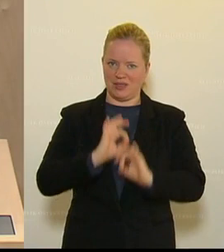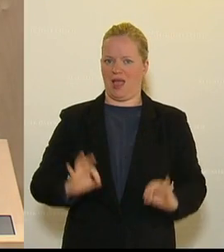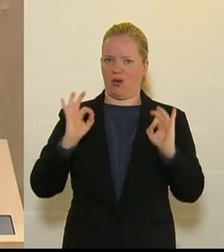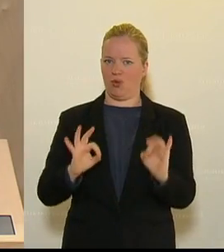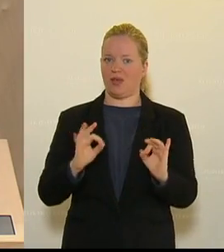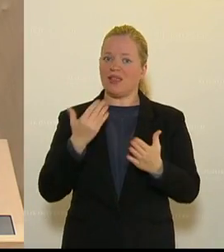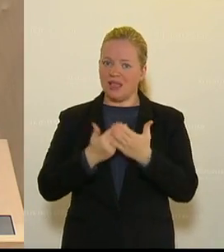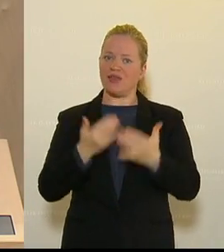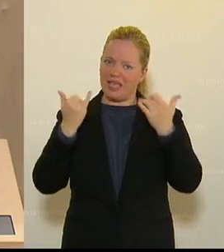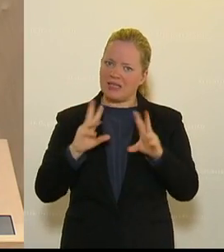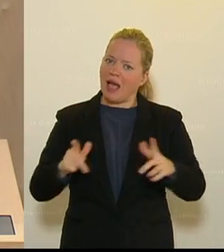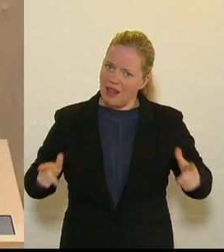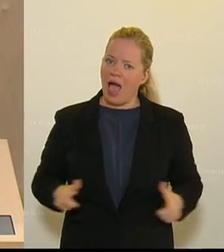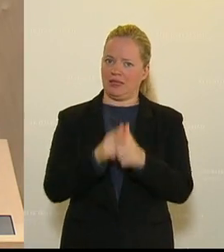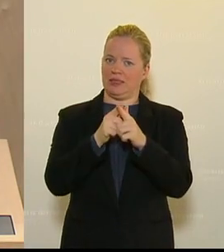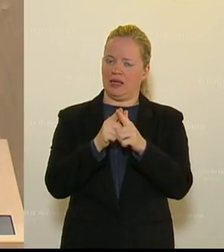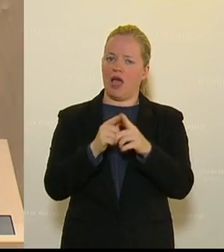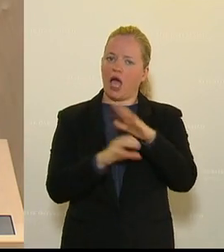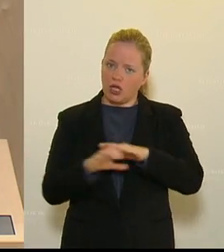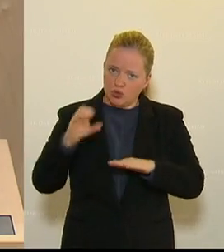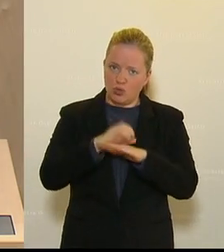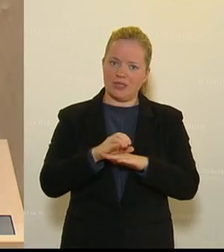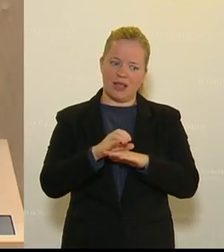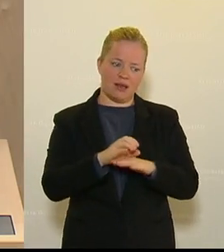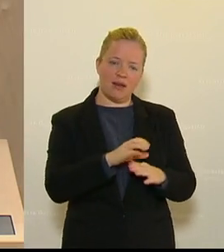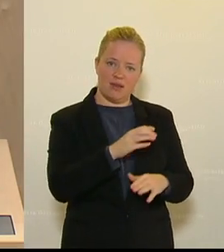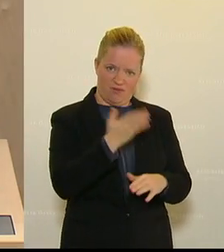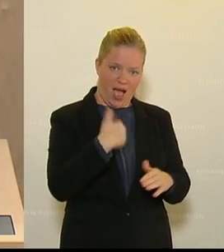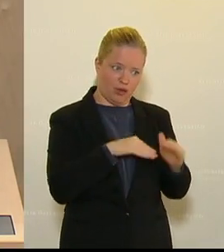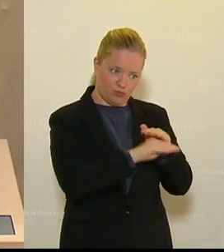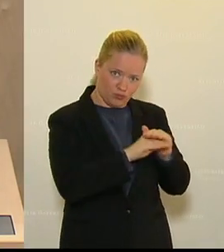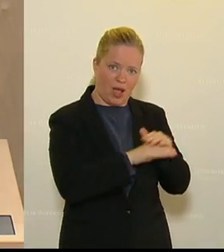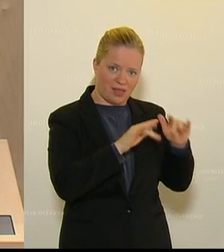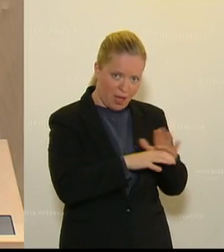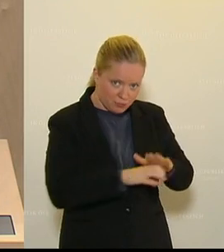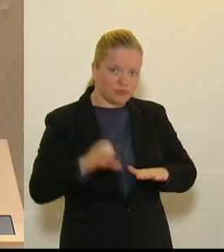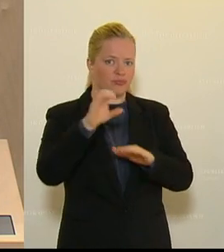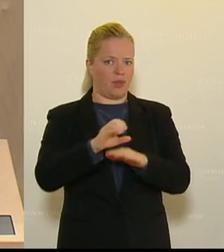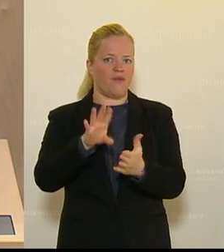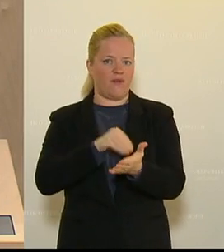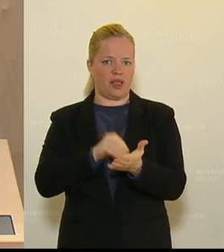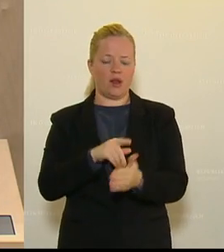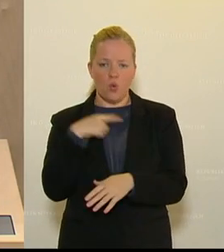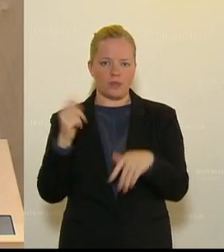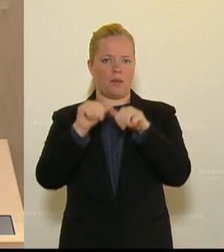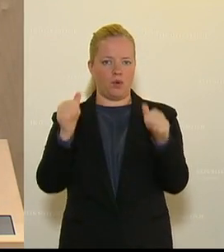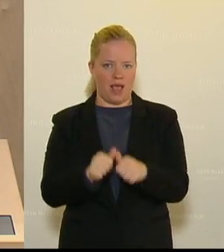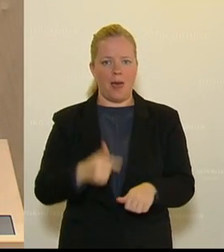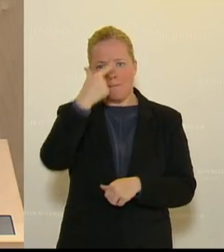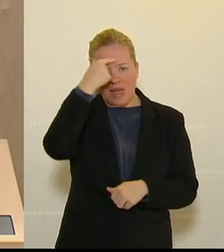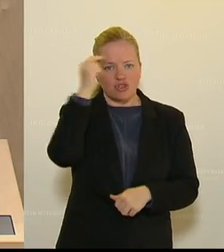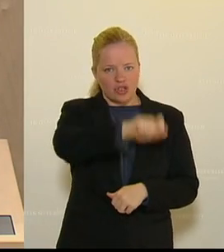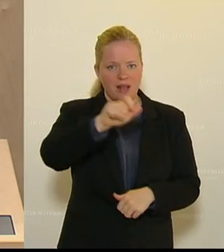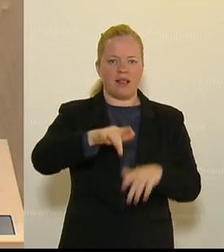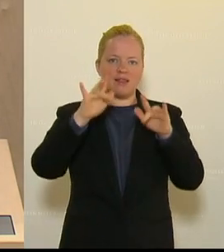können wir es uns jetzt leisten, auf die Ressourcen zurückzugreifen und mit unseren Modellen den Menschen Halt und